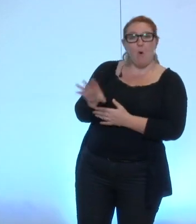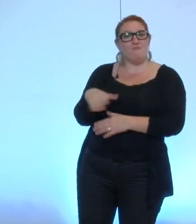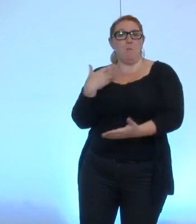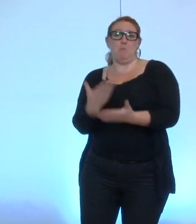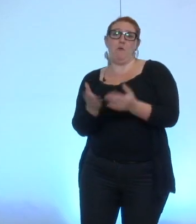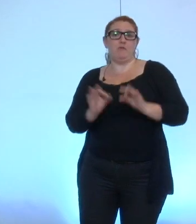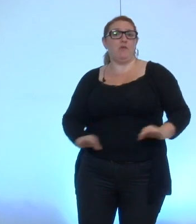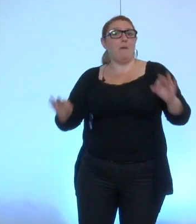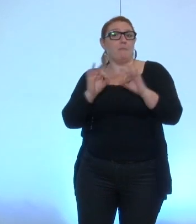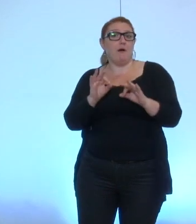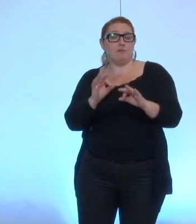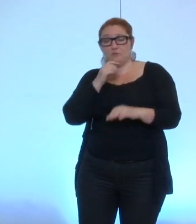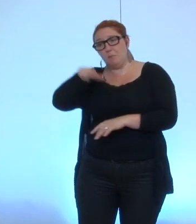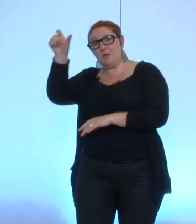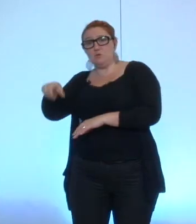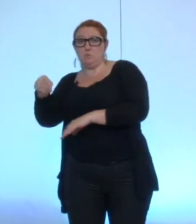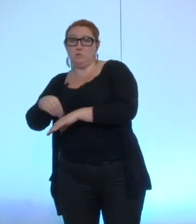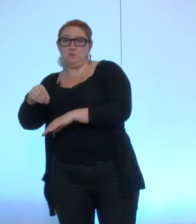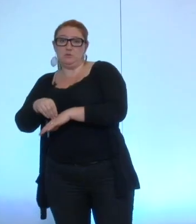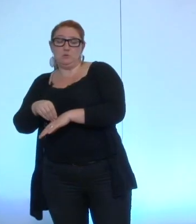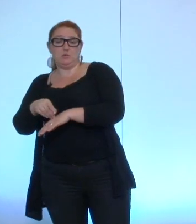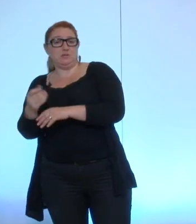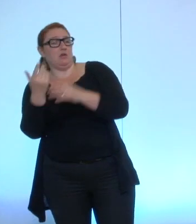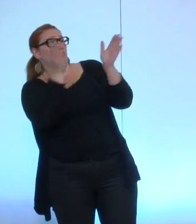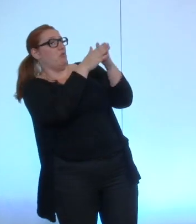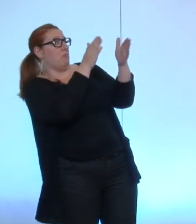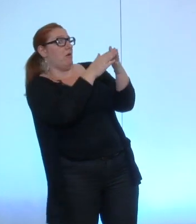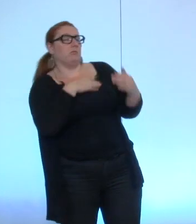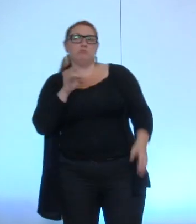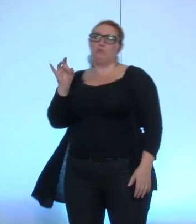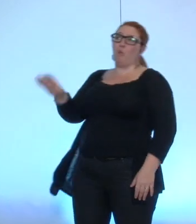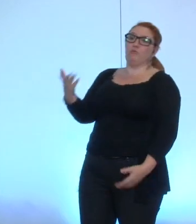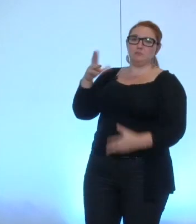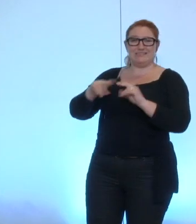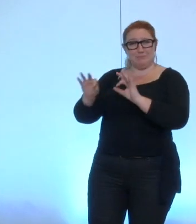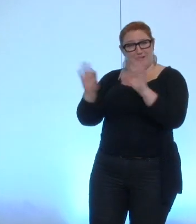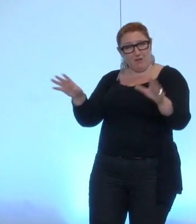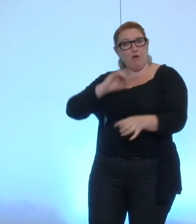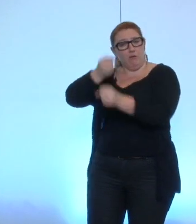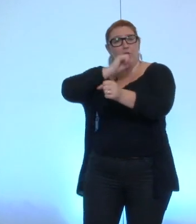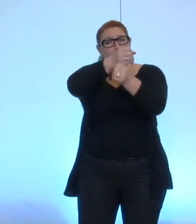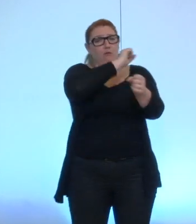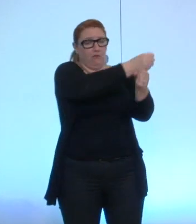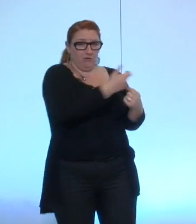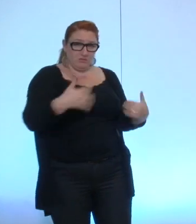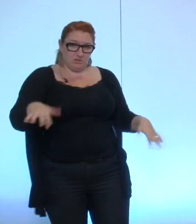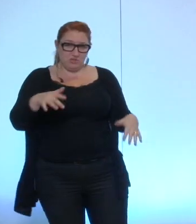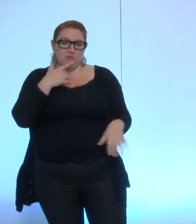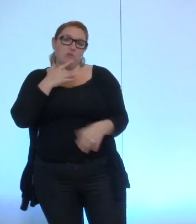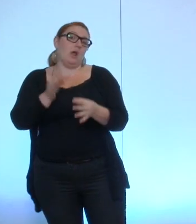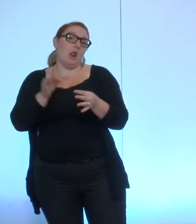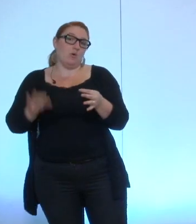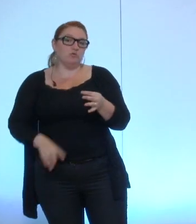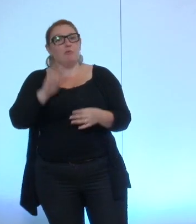formulée par un conseiller municipal donc je pense que tout ça mérite la conclusion de tout ça c'est que tout ça mérite un vrai